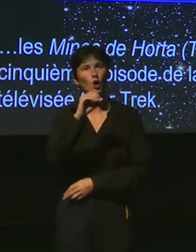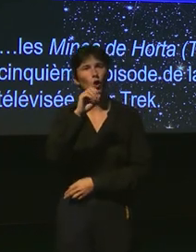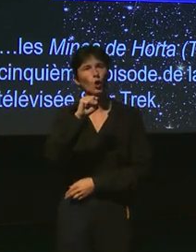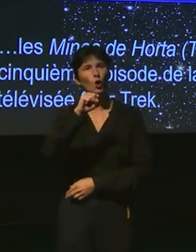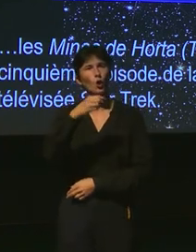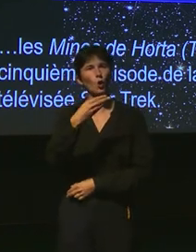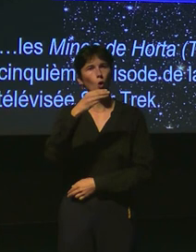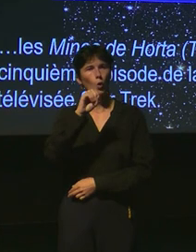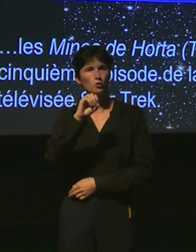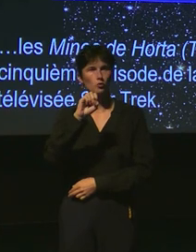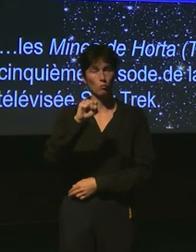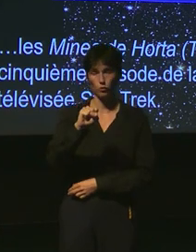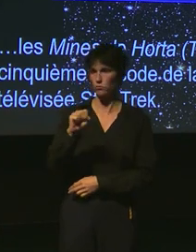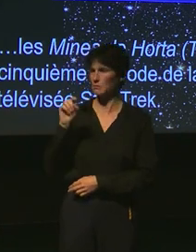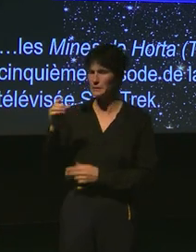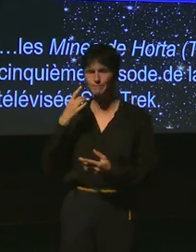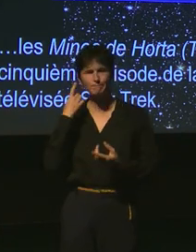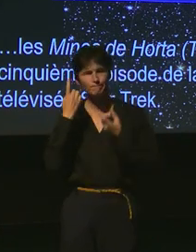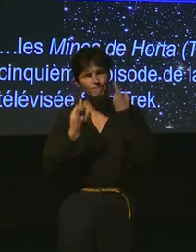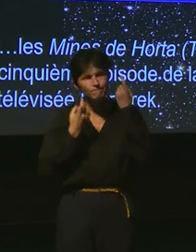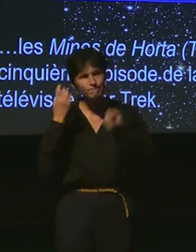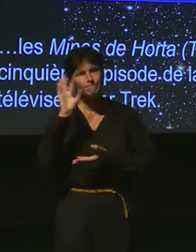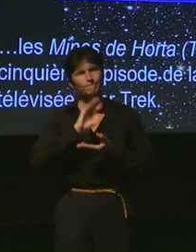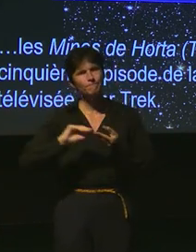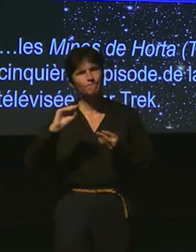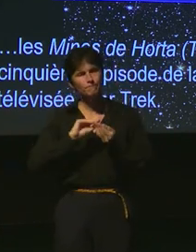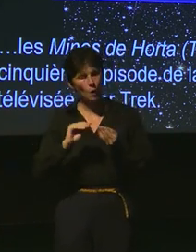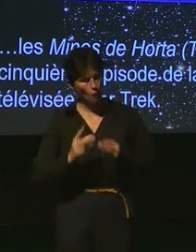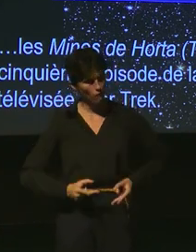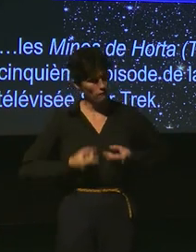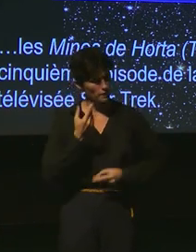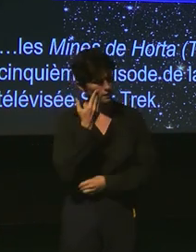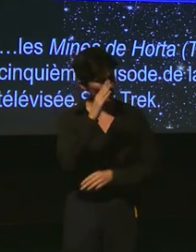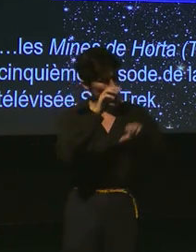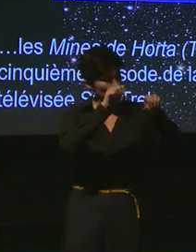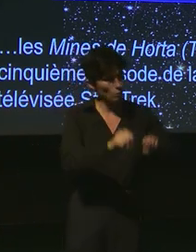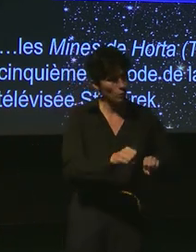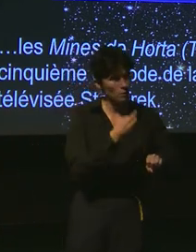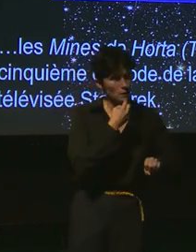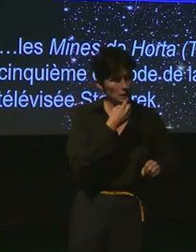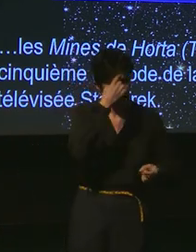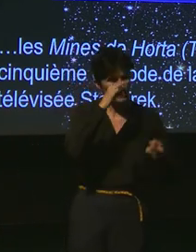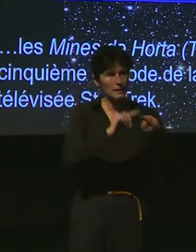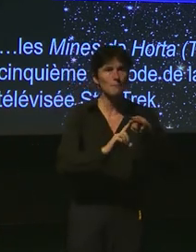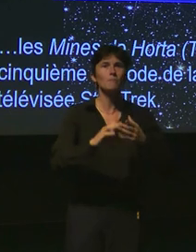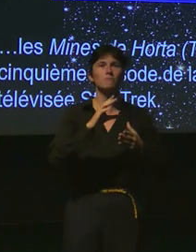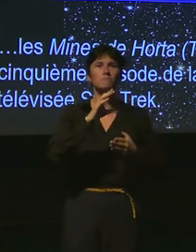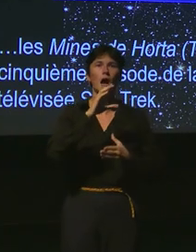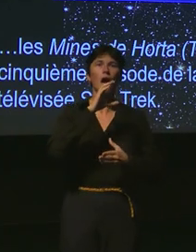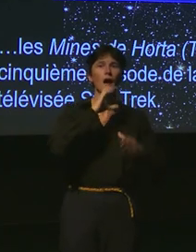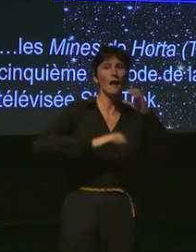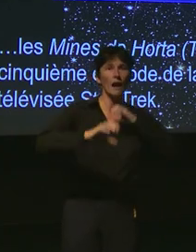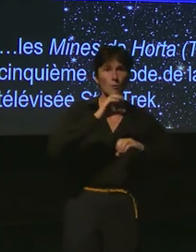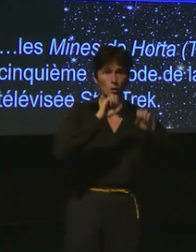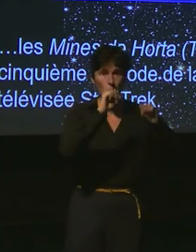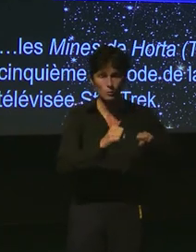et il se pose la question de savoir si une autre forme de vie non pas basée sur le carbone il faut nous la connaissons il est